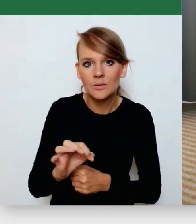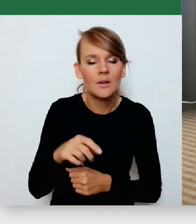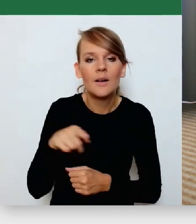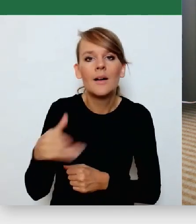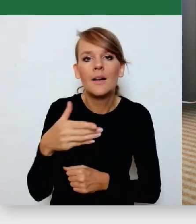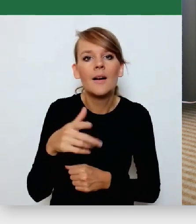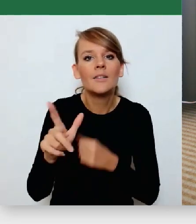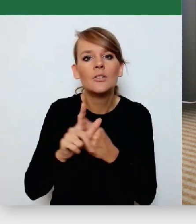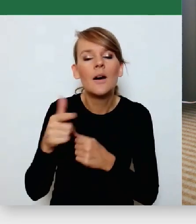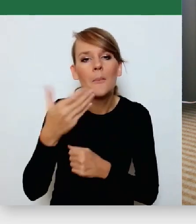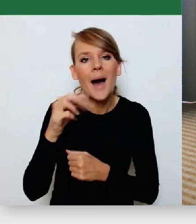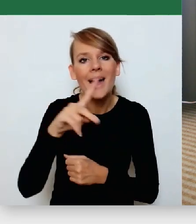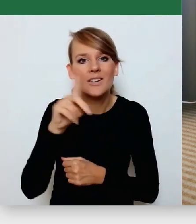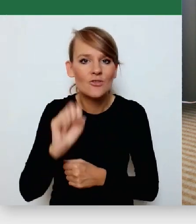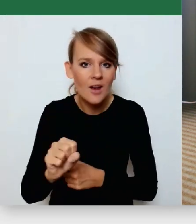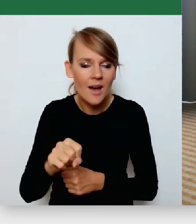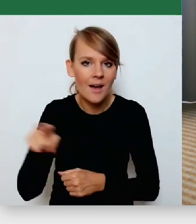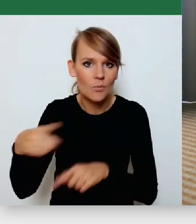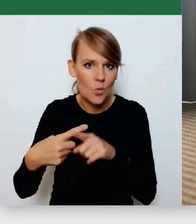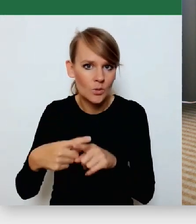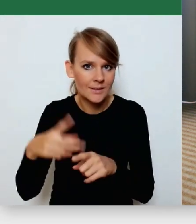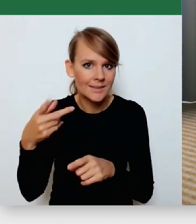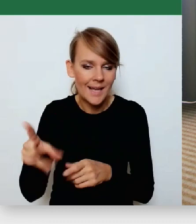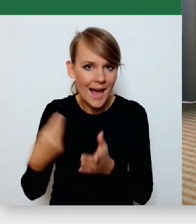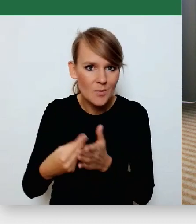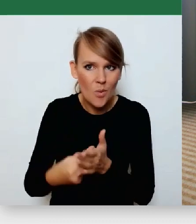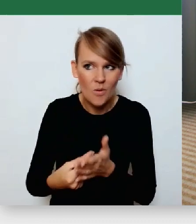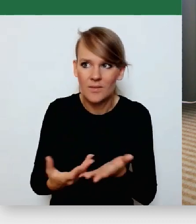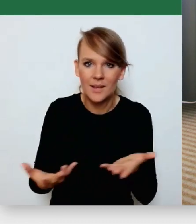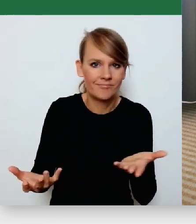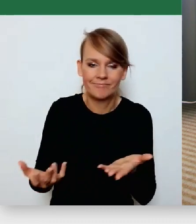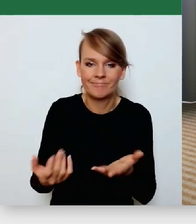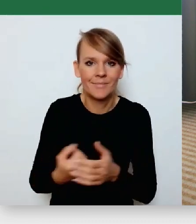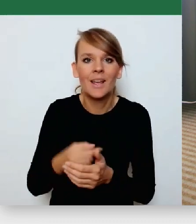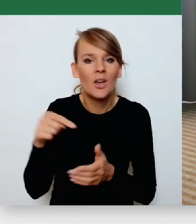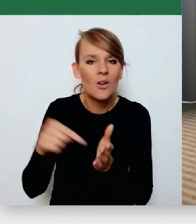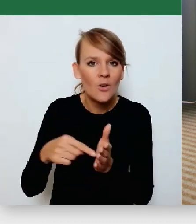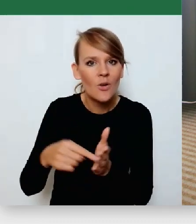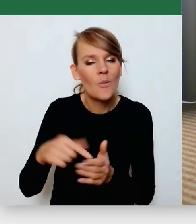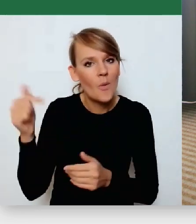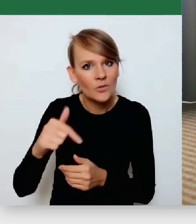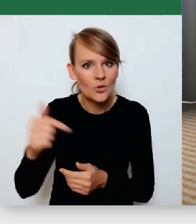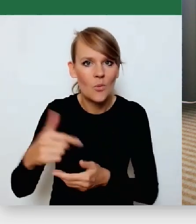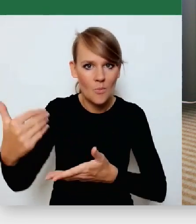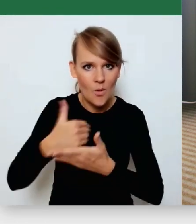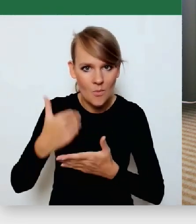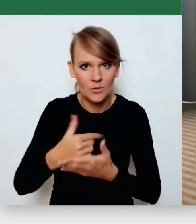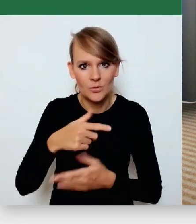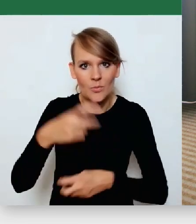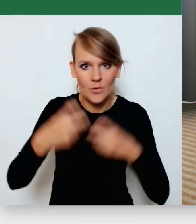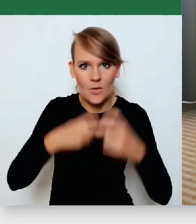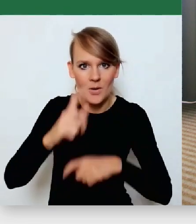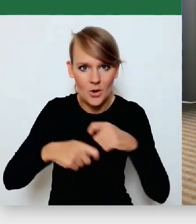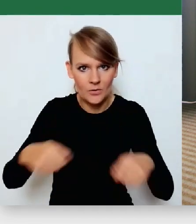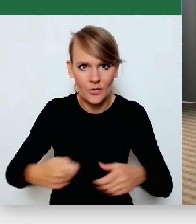pobierają spółki państwowe. To by nam zdecydowanie pomogło ten problem rozwiązać.